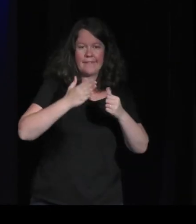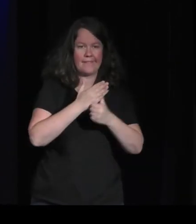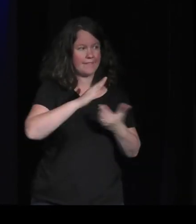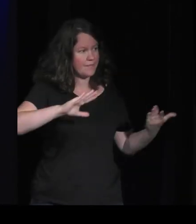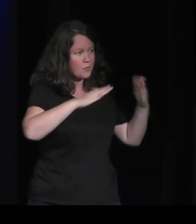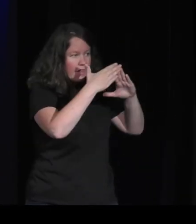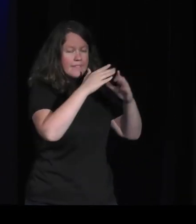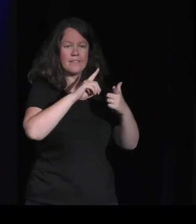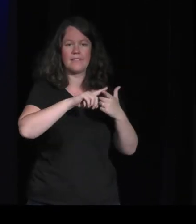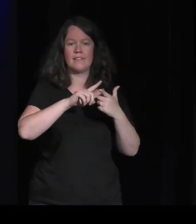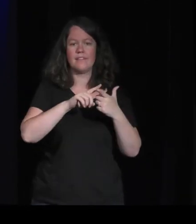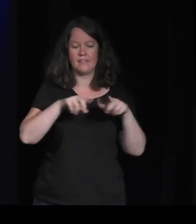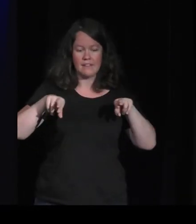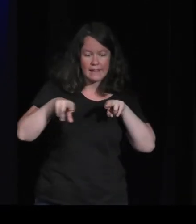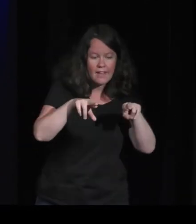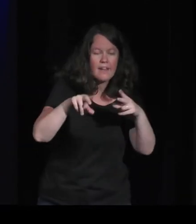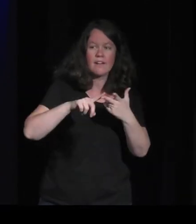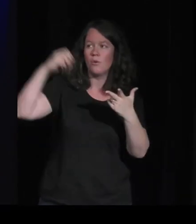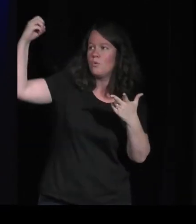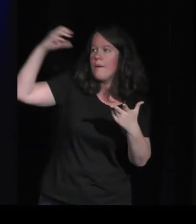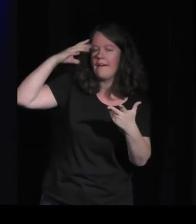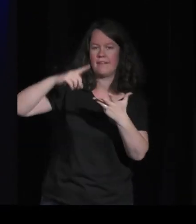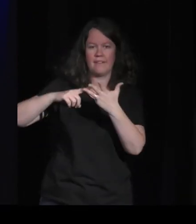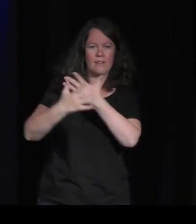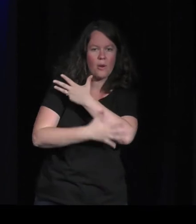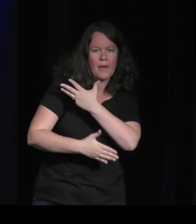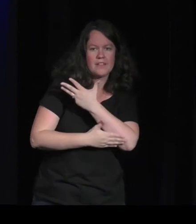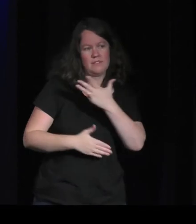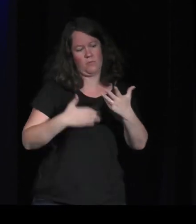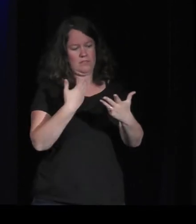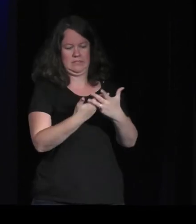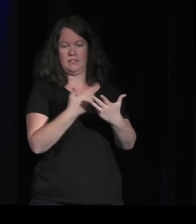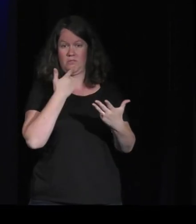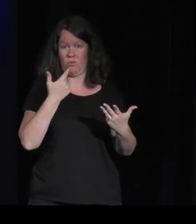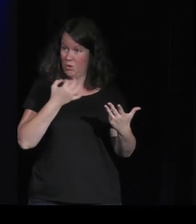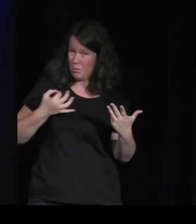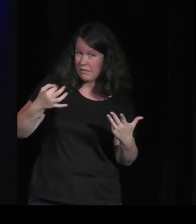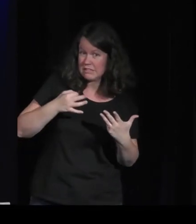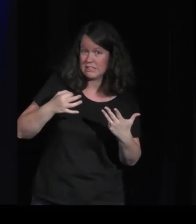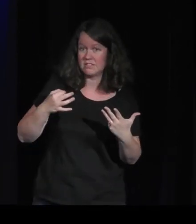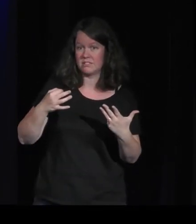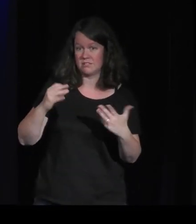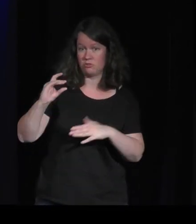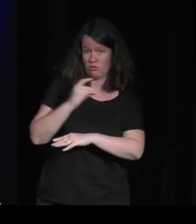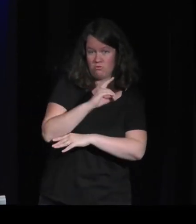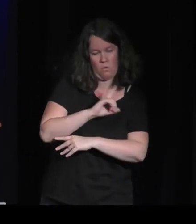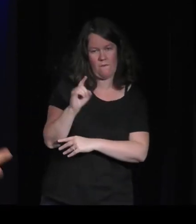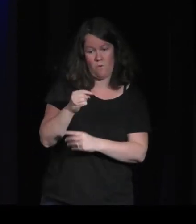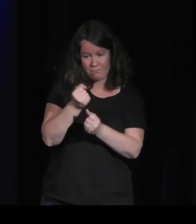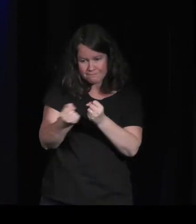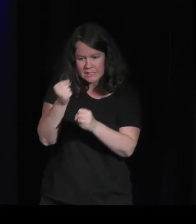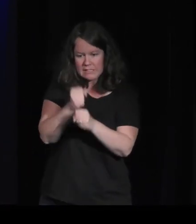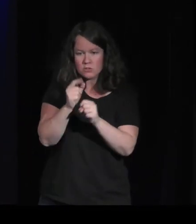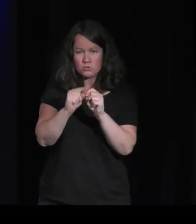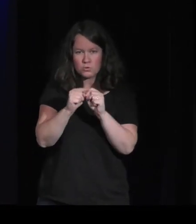on y est. Maintenant, c'est savoir, encore une fois, se regreffer sur l'inconscient collectif,'est-à-dire sur toutes les